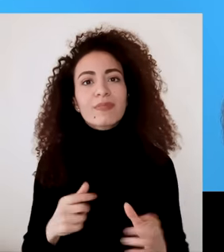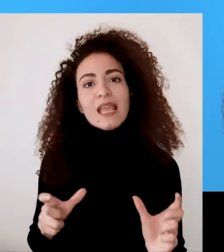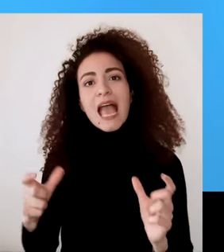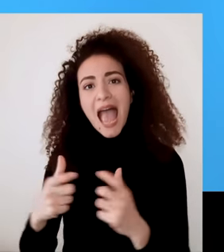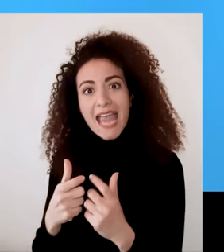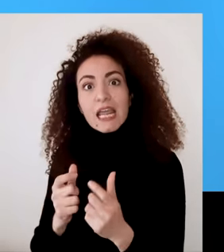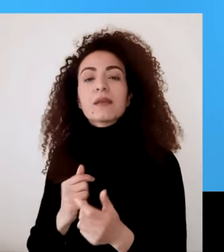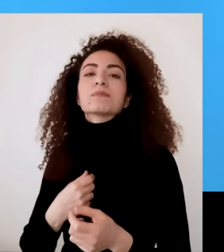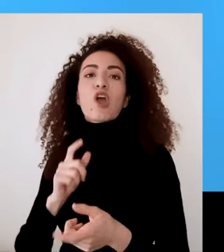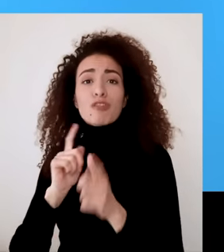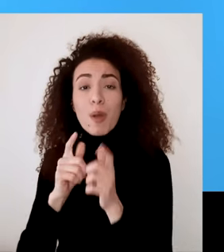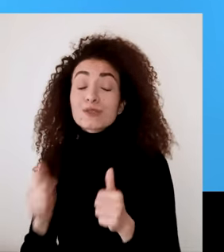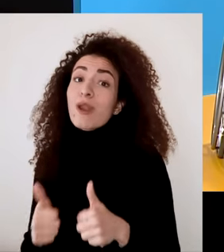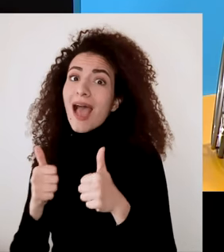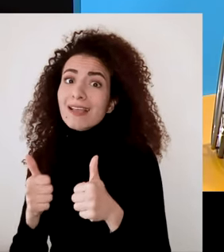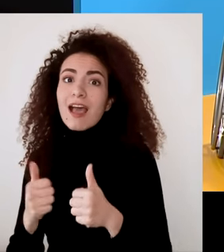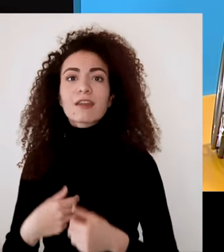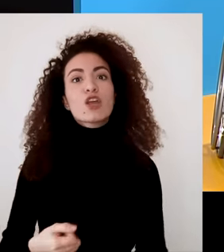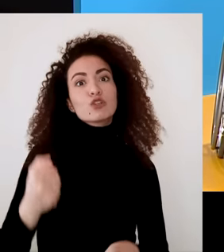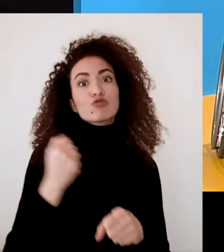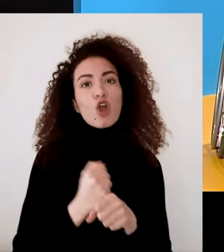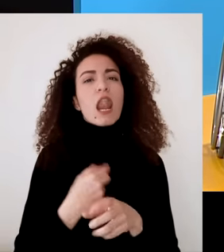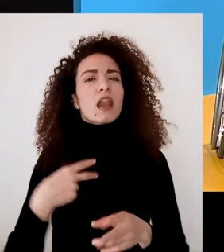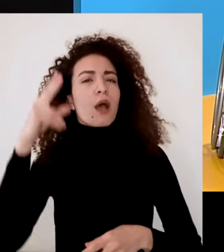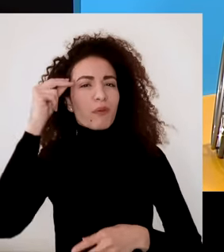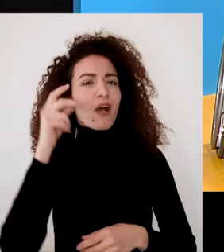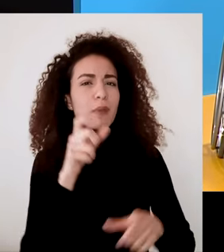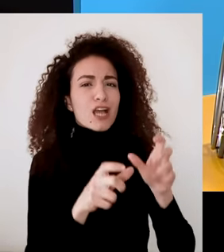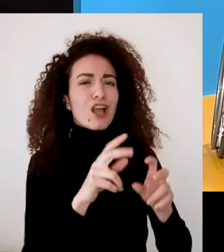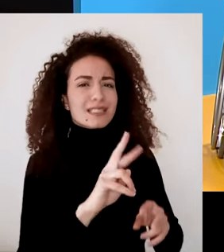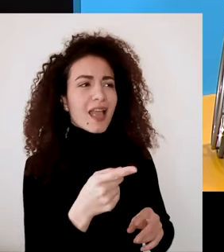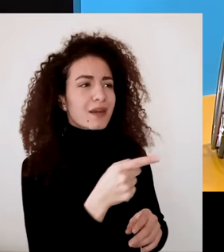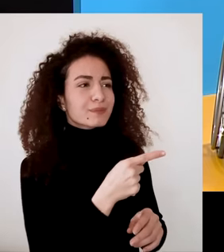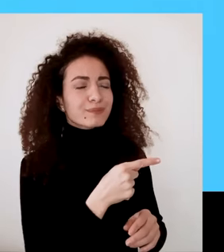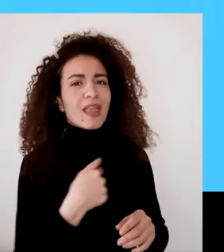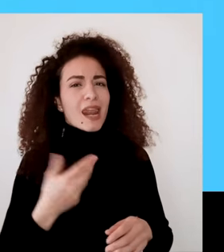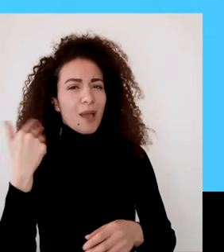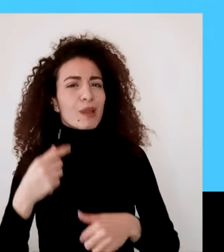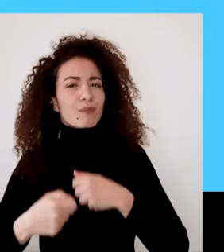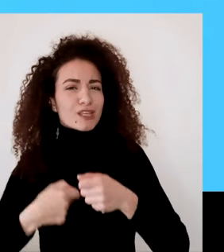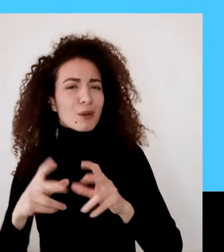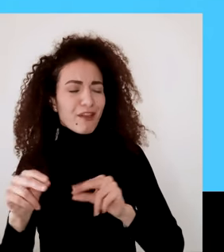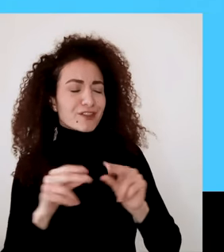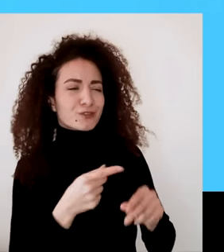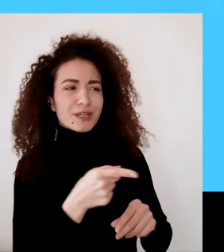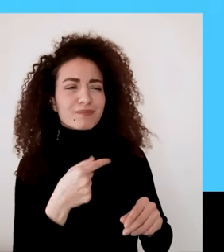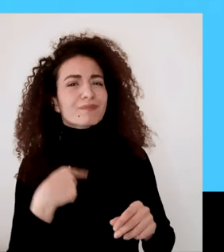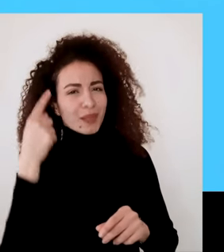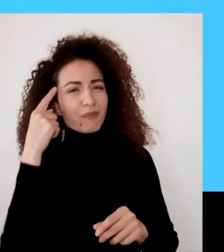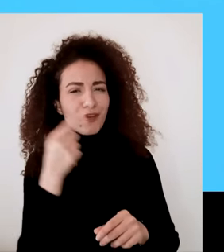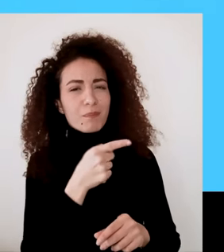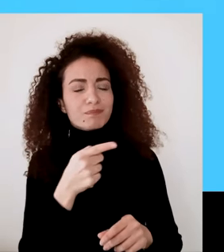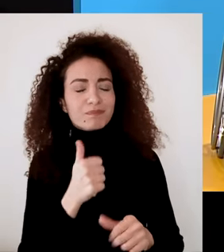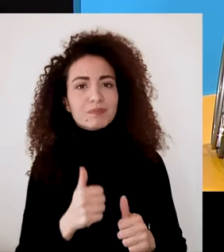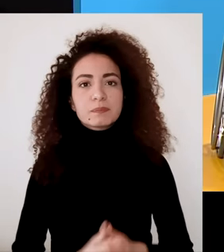عائلتي وصرت زور أهلي أكتر وبيعملي صرت أفهم غيري انطلاقا من اختباري مش متل ما تعلمت أو مش انطلاقا من